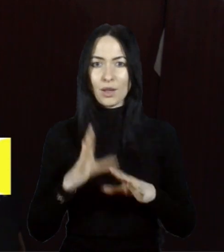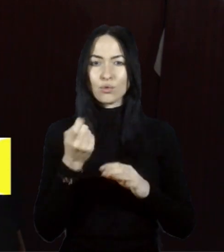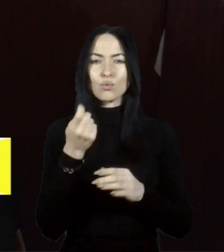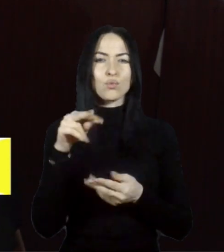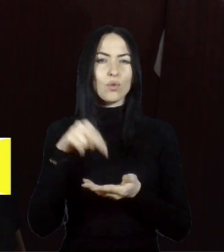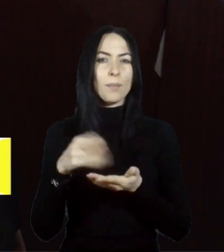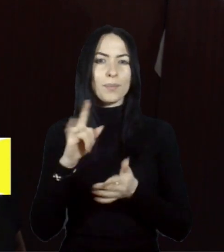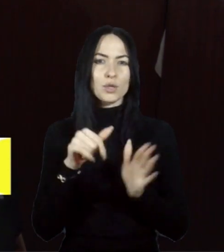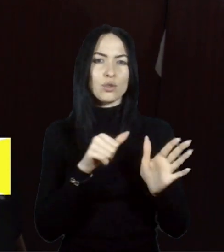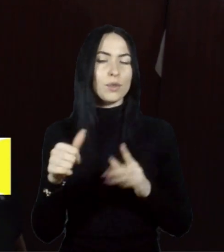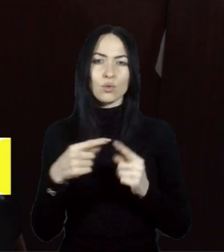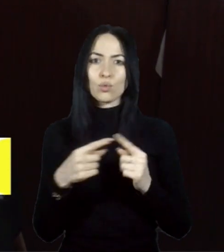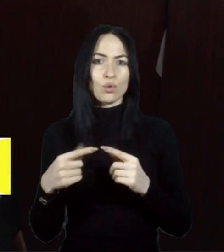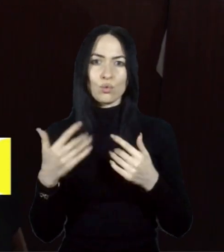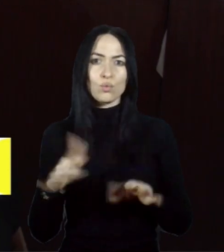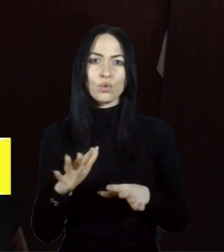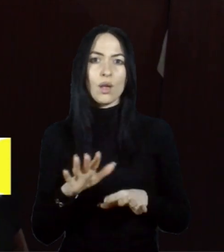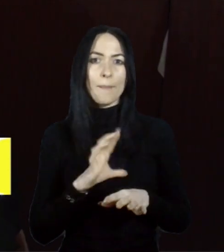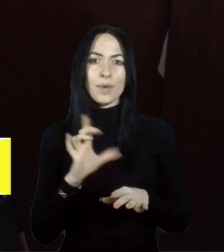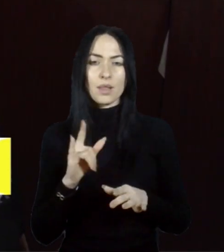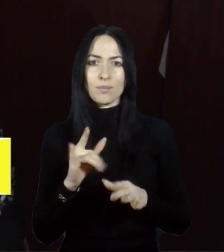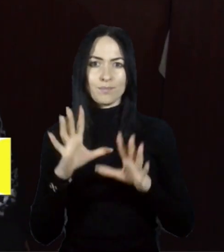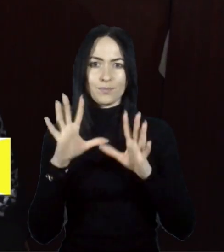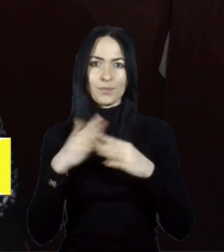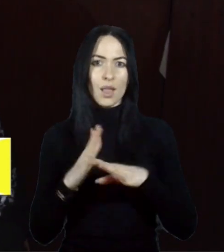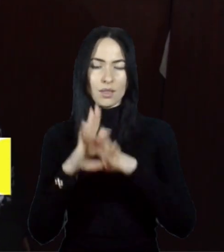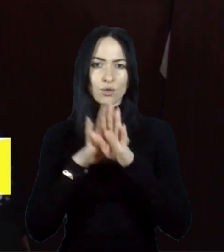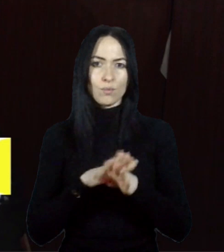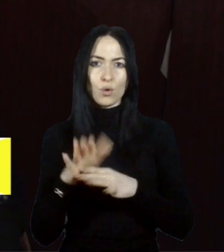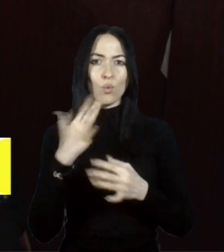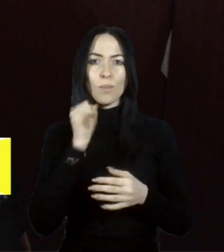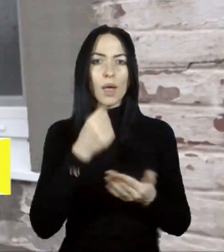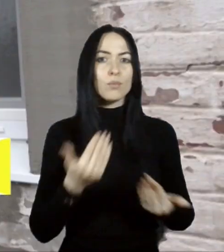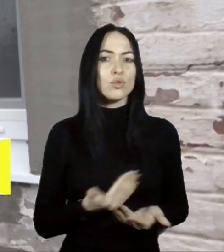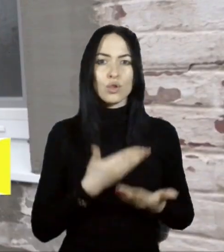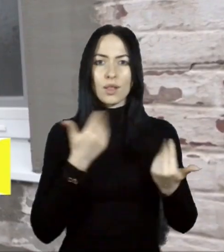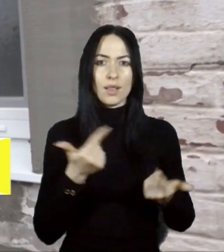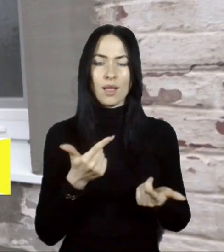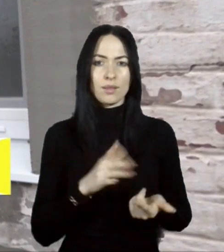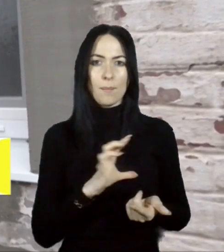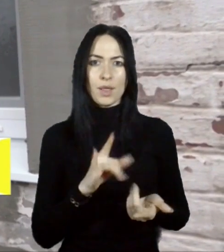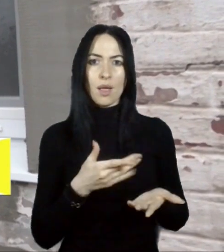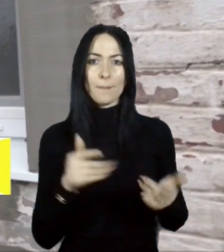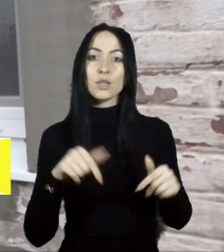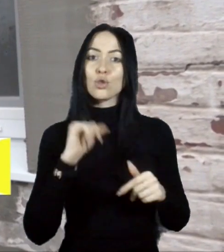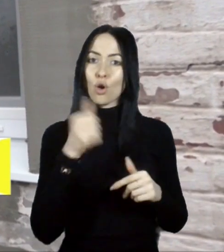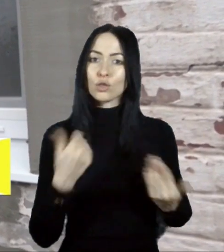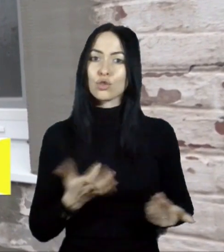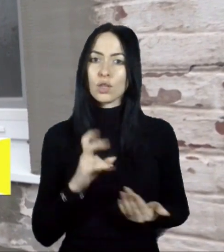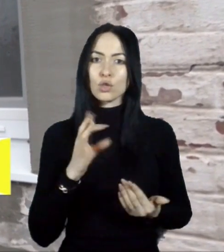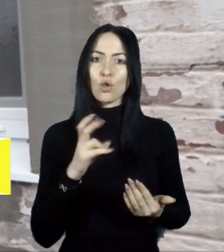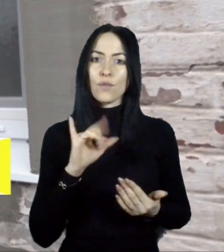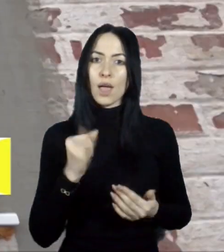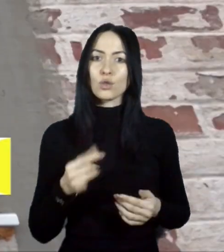півгодіка, то, да, це була б вже катастрофа. Уже бабушці жити б було б негді. Цьогоріч жителям Слов'янської громади